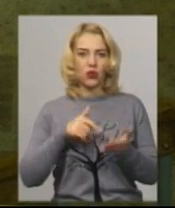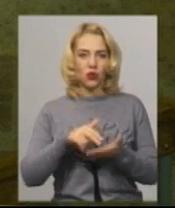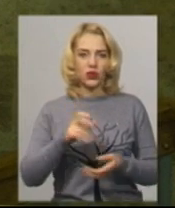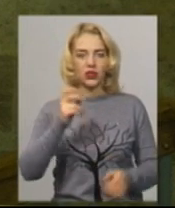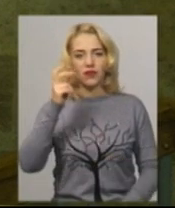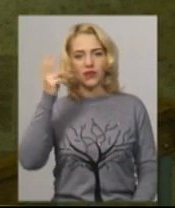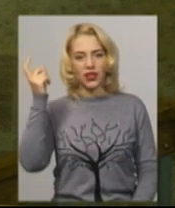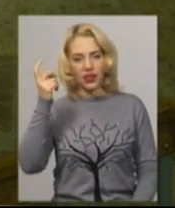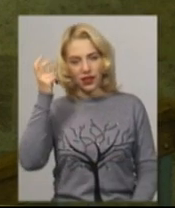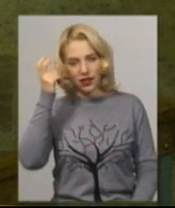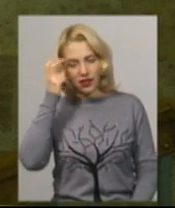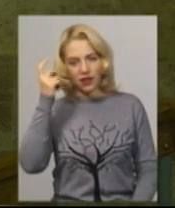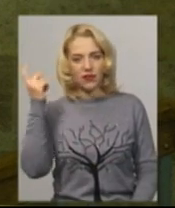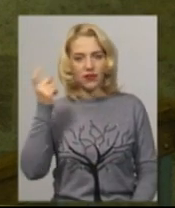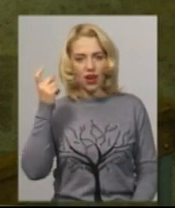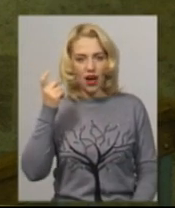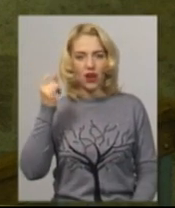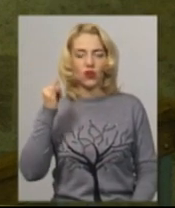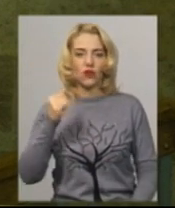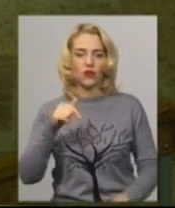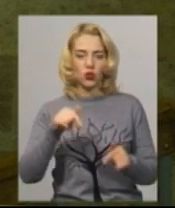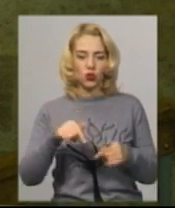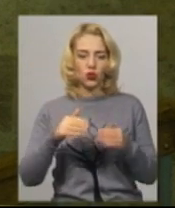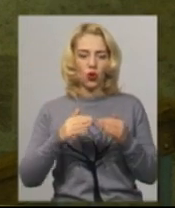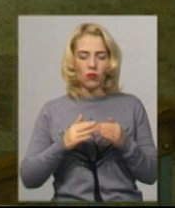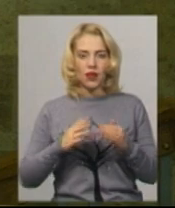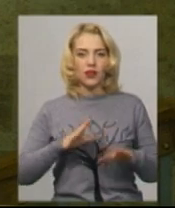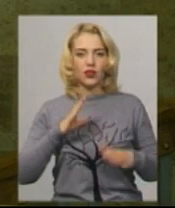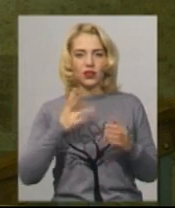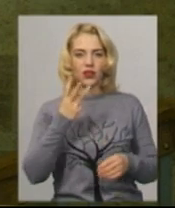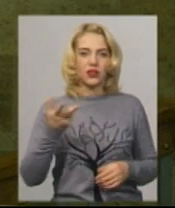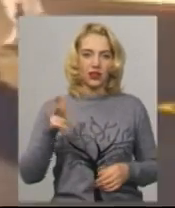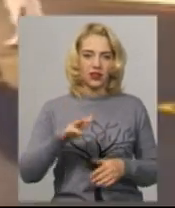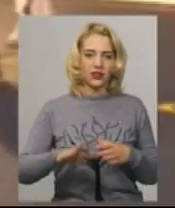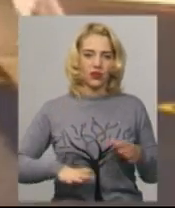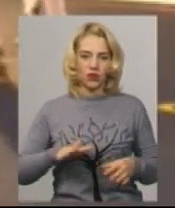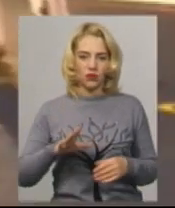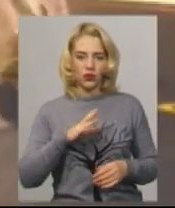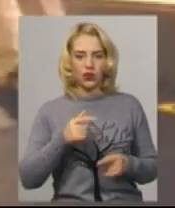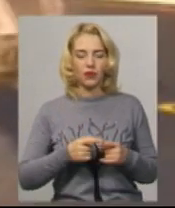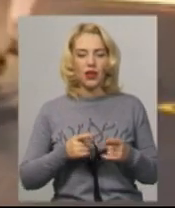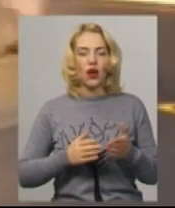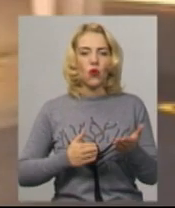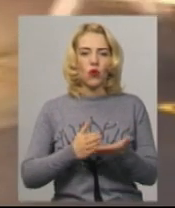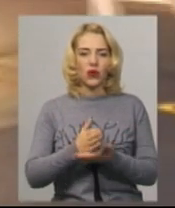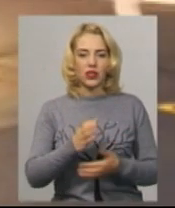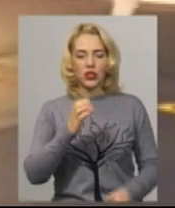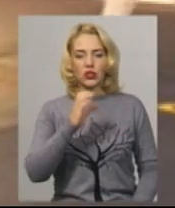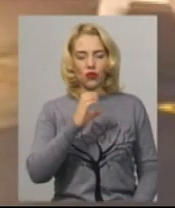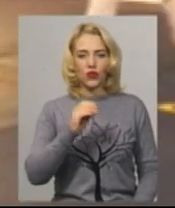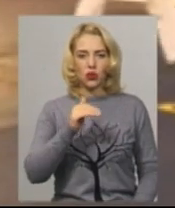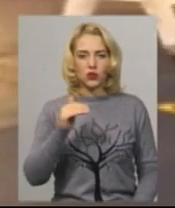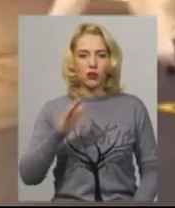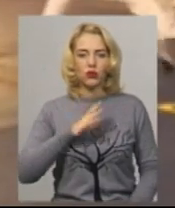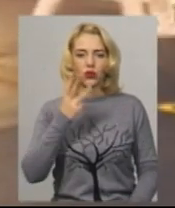тут вдома ми тренувалися по два-три тренування на день для того, щоб підготуватися гарно до цього чемпіонату Європи. В категорії Софії Хоптар було 32